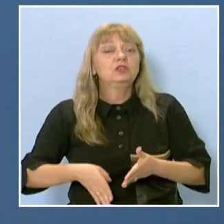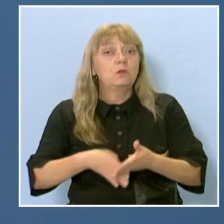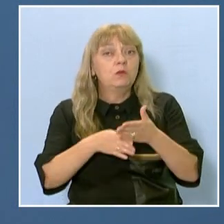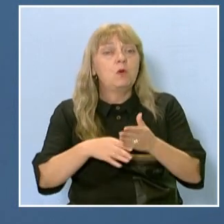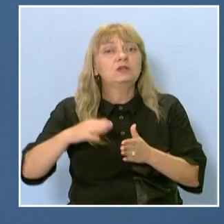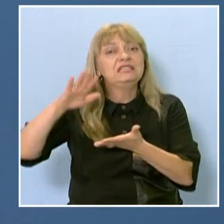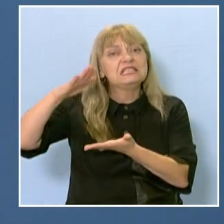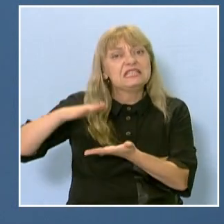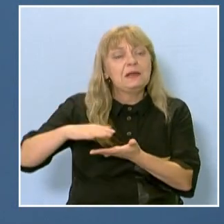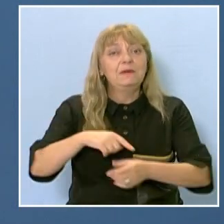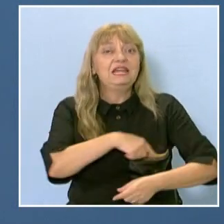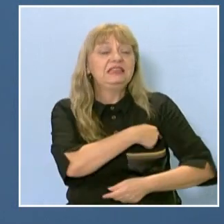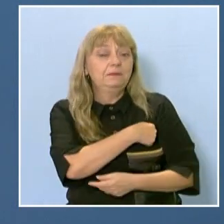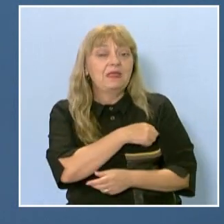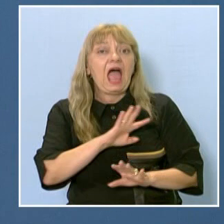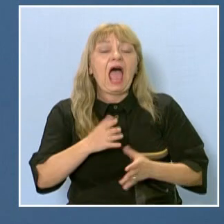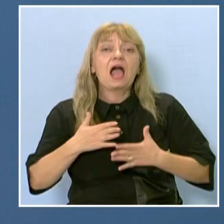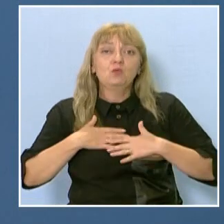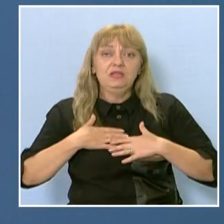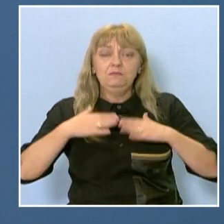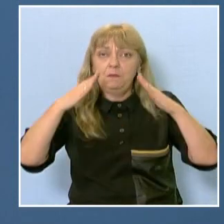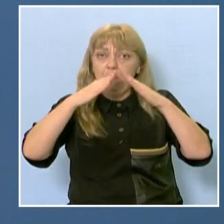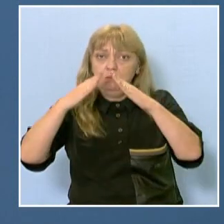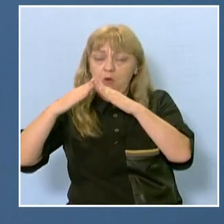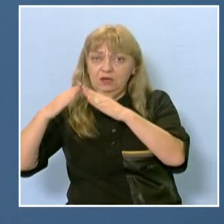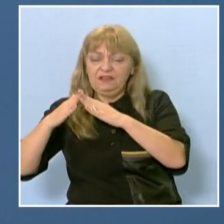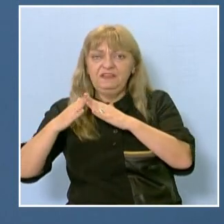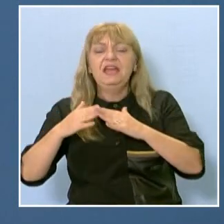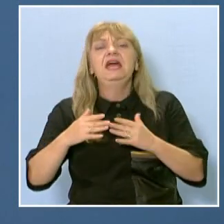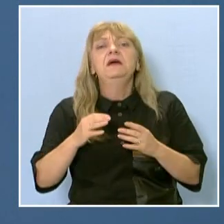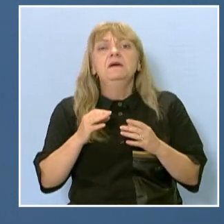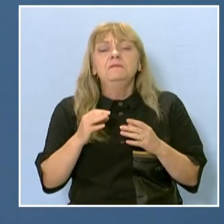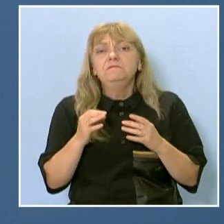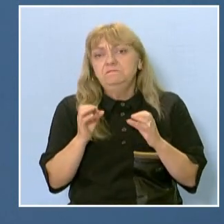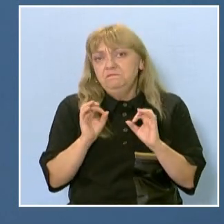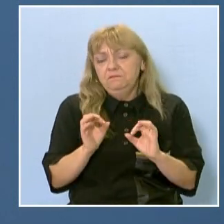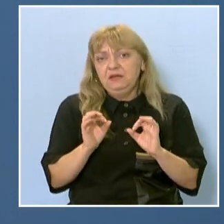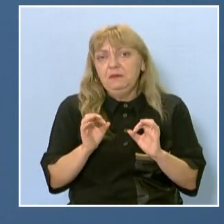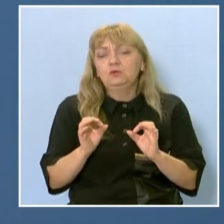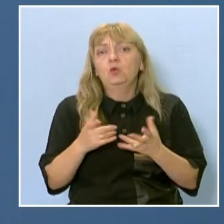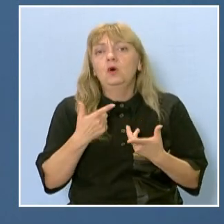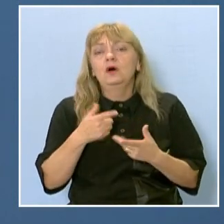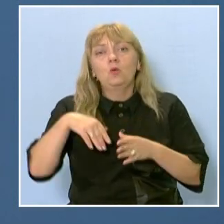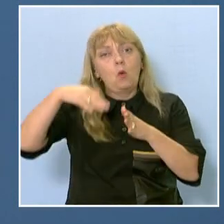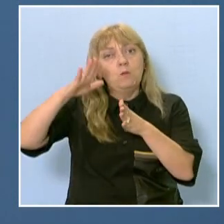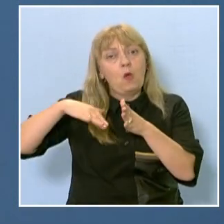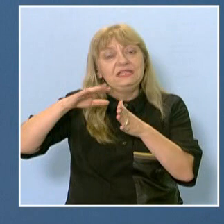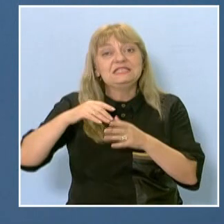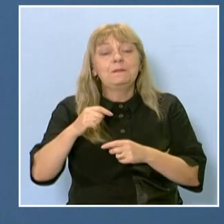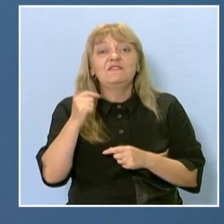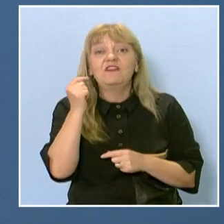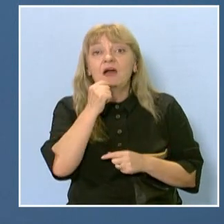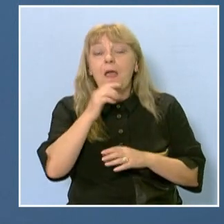Тоест, ако имаме един покрив, повечето покриви в България са с черен цвят, но ако вземем този покрив и го го йодисаме в бяло,